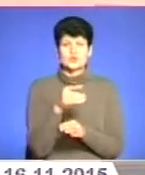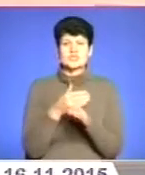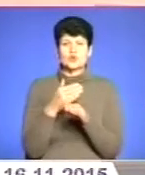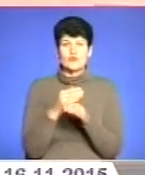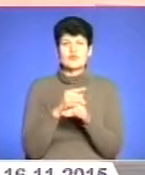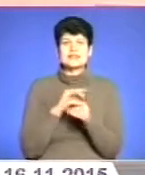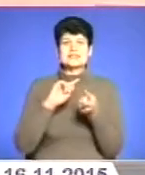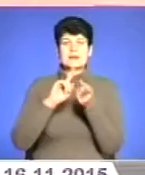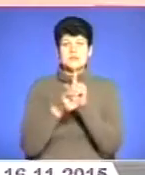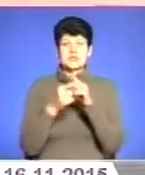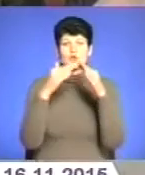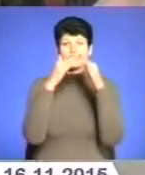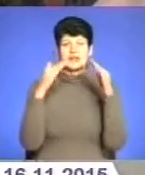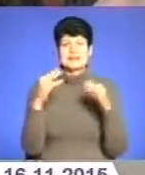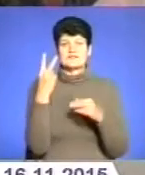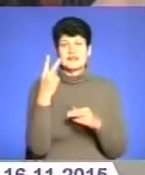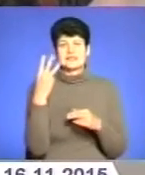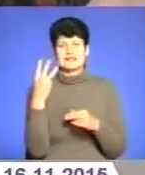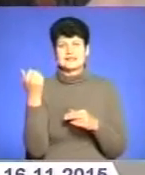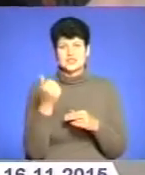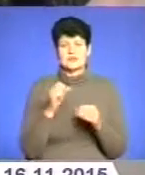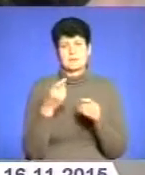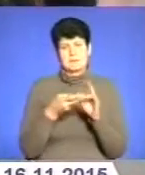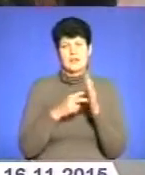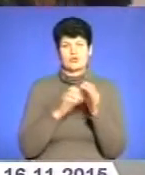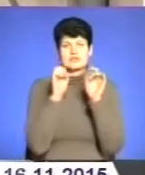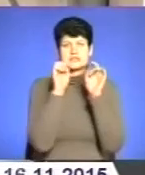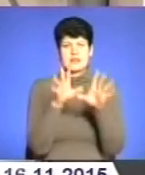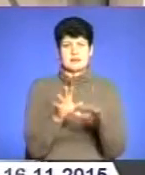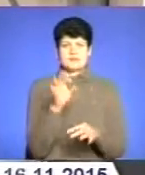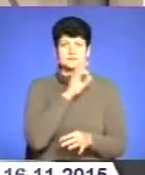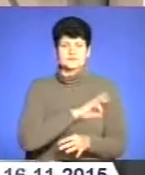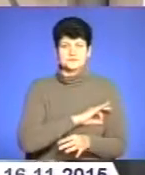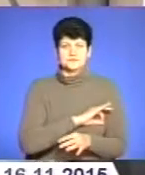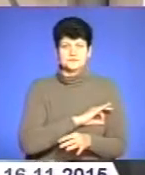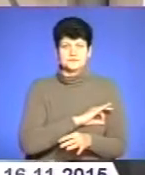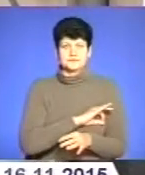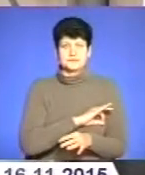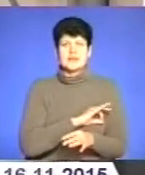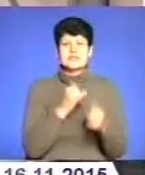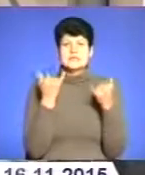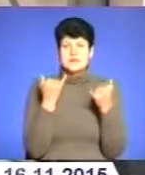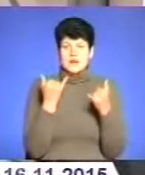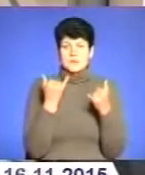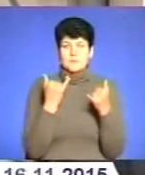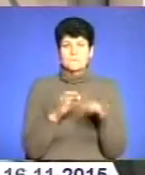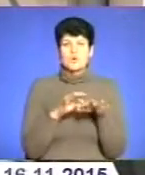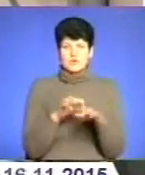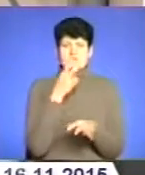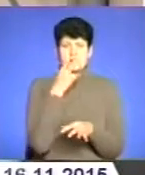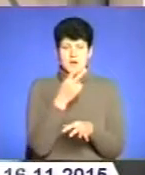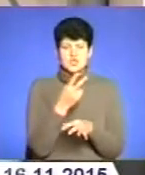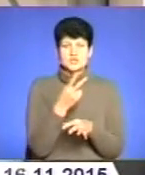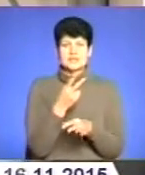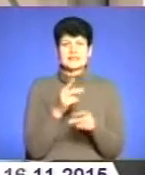замінено дах, за два-три тижні об'єкт планують здати в експлуатацію. Дараз проводиться реконструкція